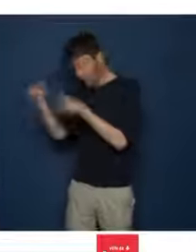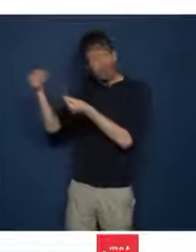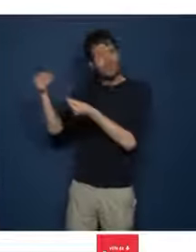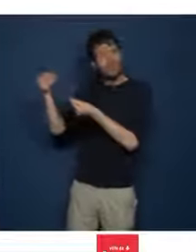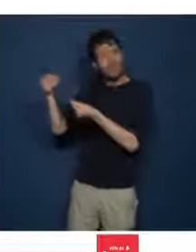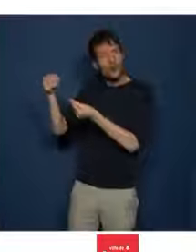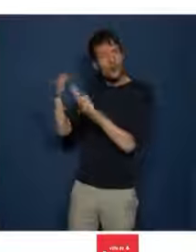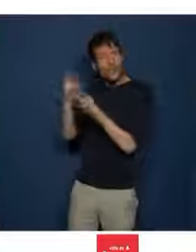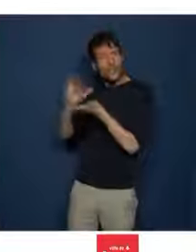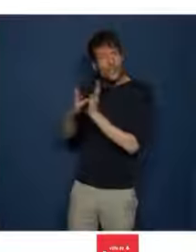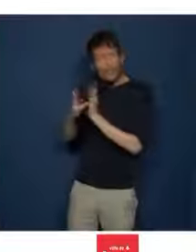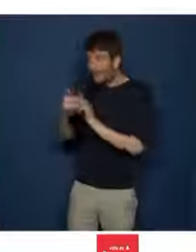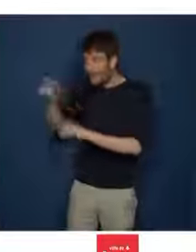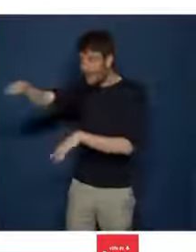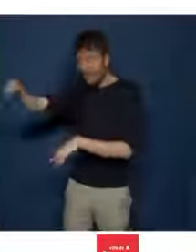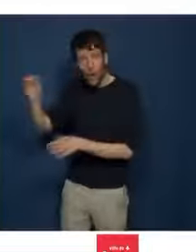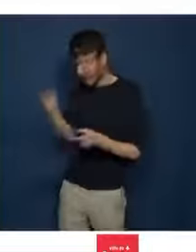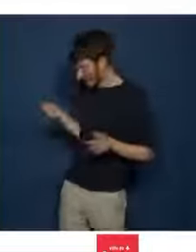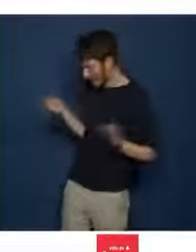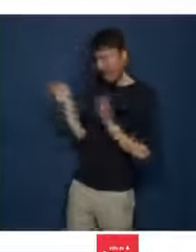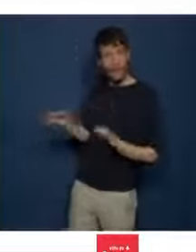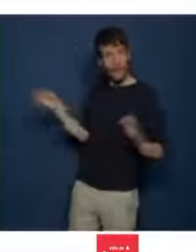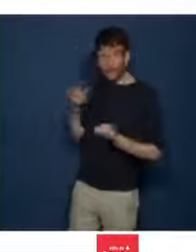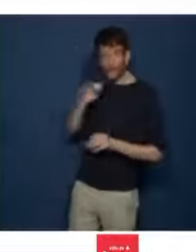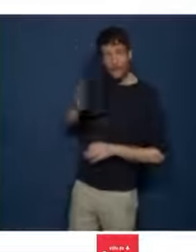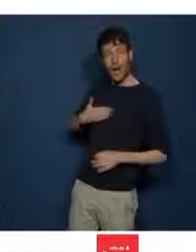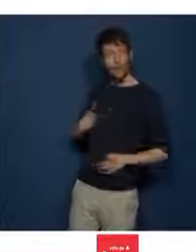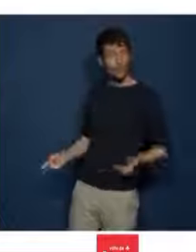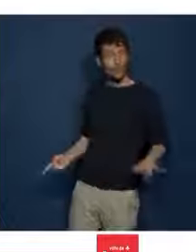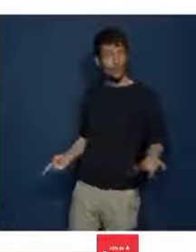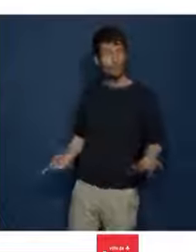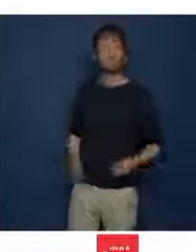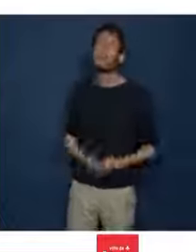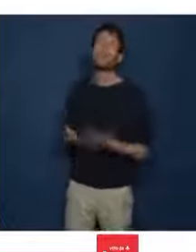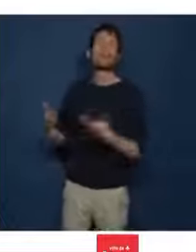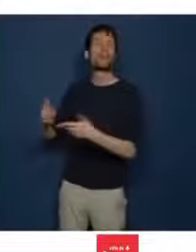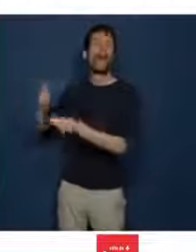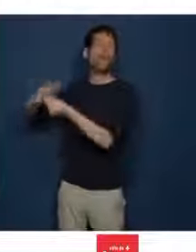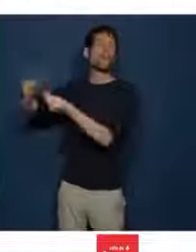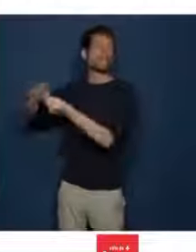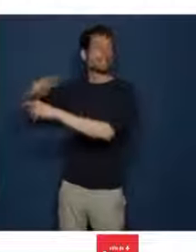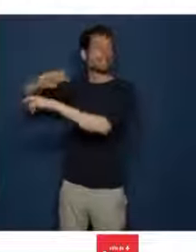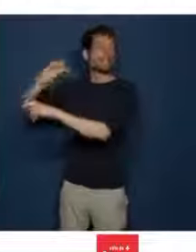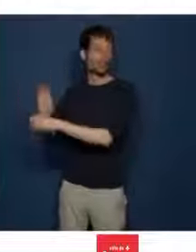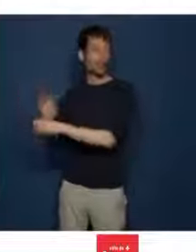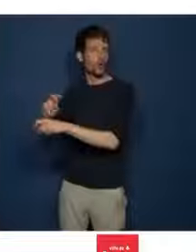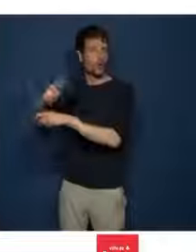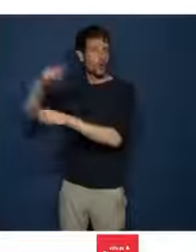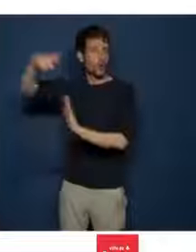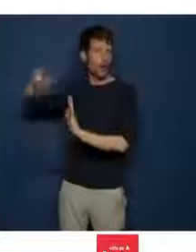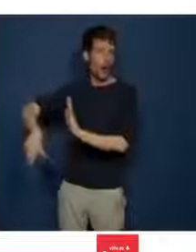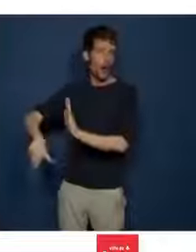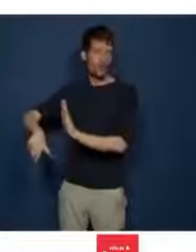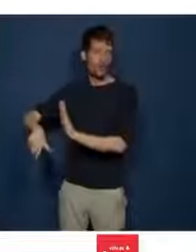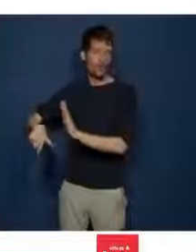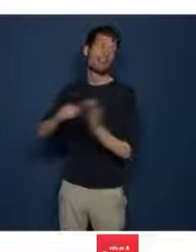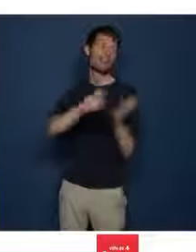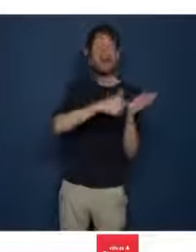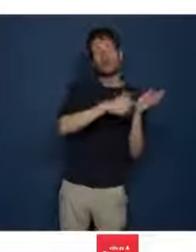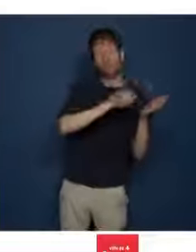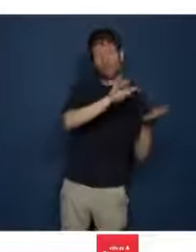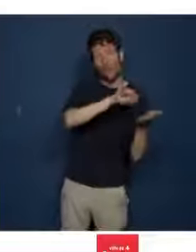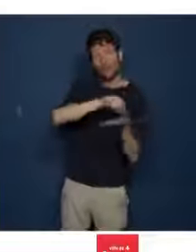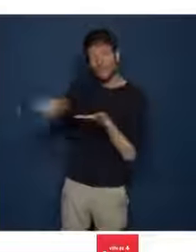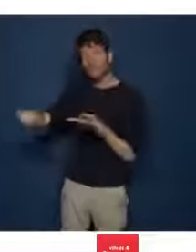À présent, livres et objets sont stockés pour une durée de deux mois, au frais du contribuable lillois, mais les travaux du Palais sont annoncés pour